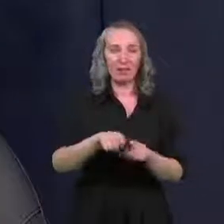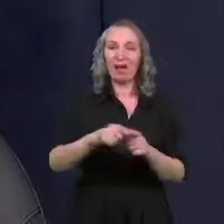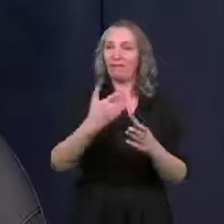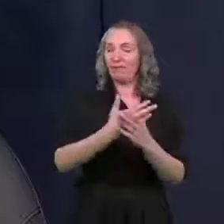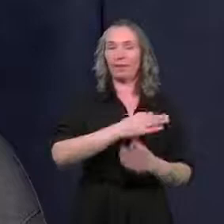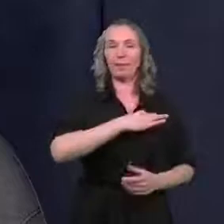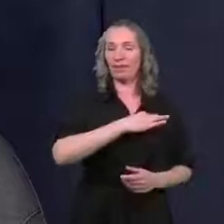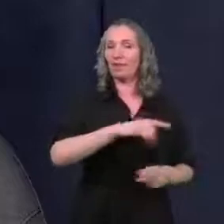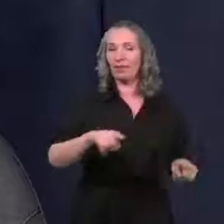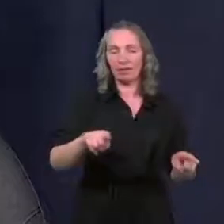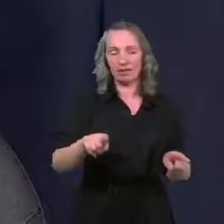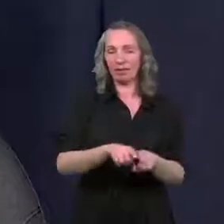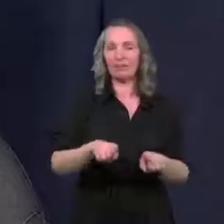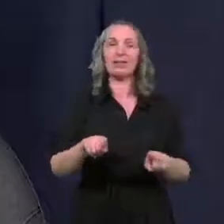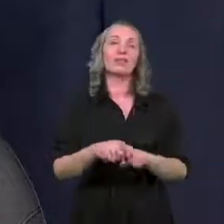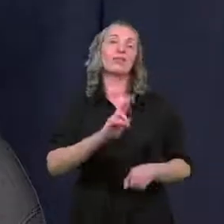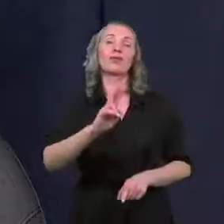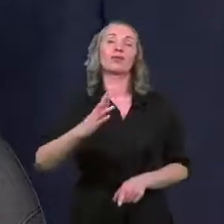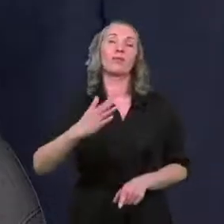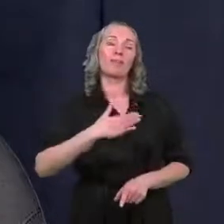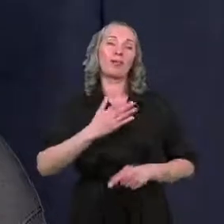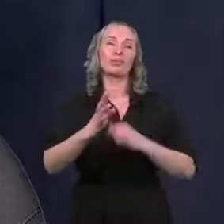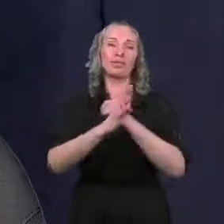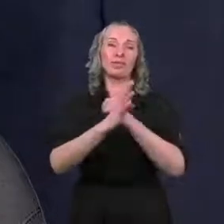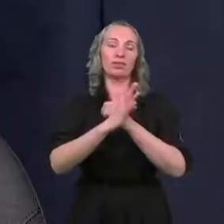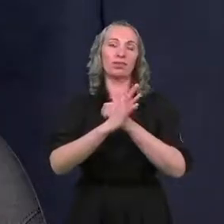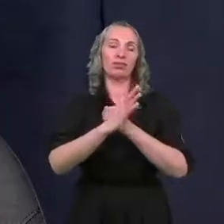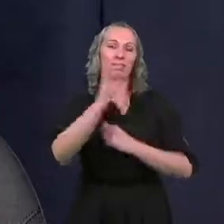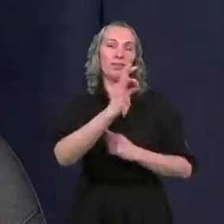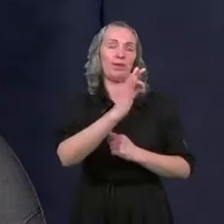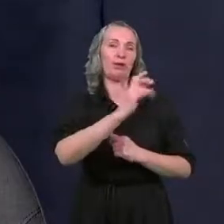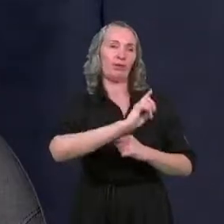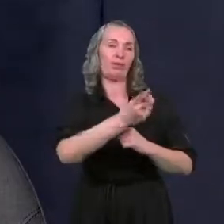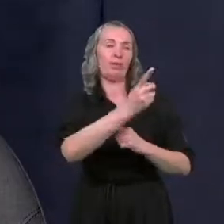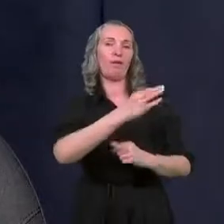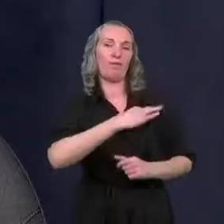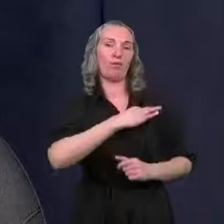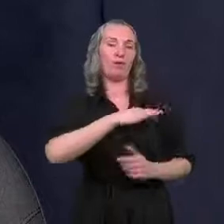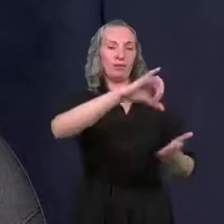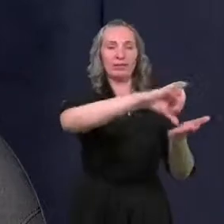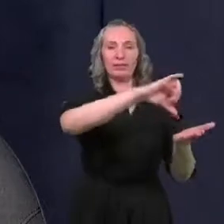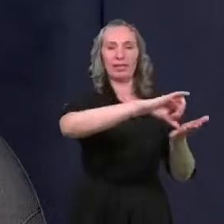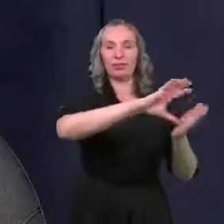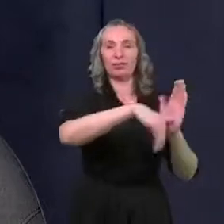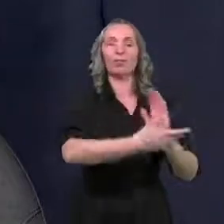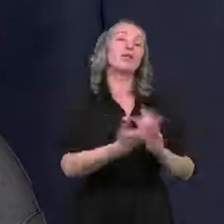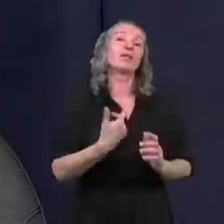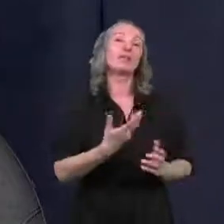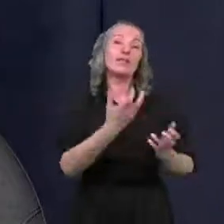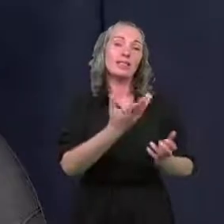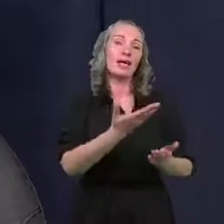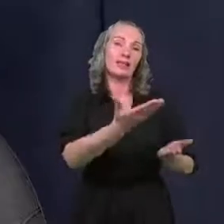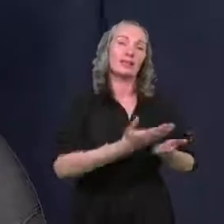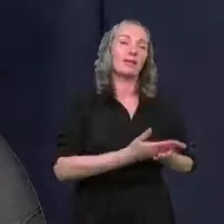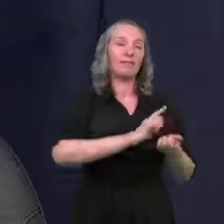prywatnych, którzy przecież posiadają ponad 90% własności w naszym Śródmieściu. Zachęcamy do